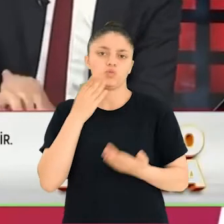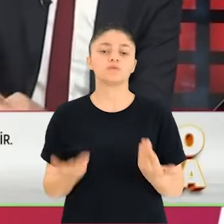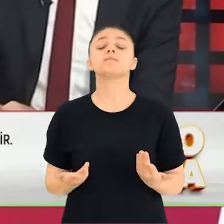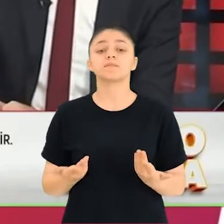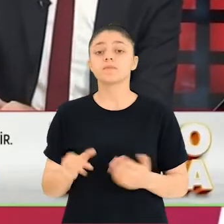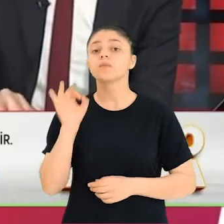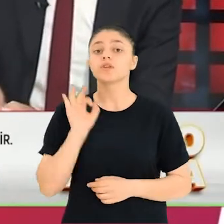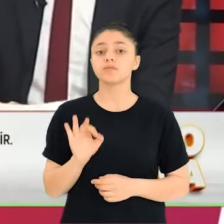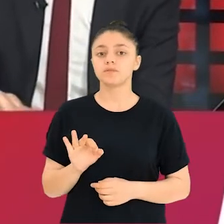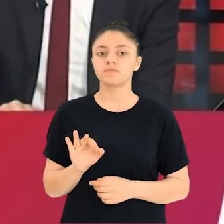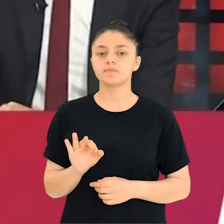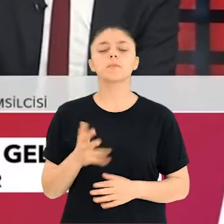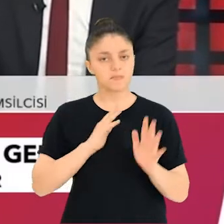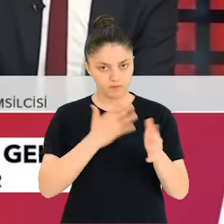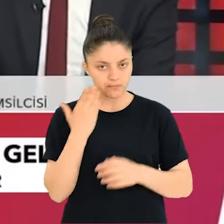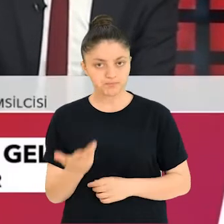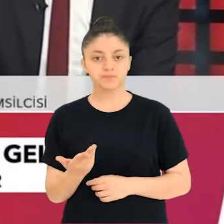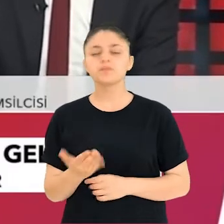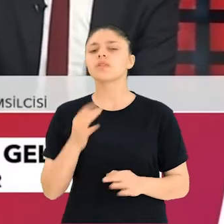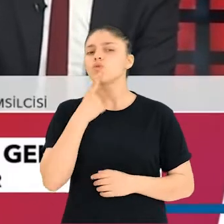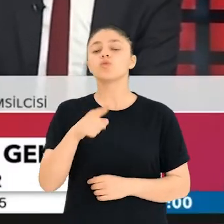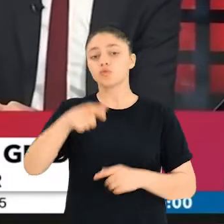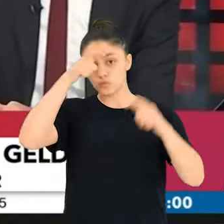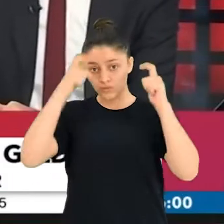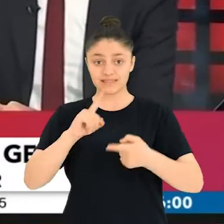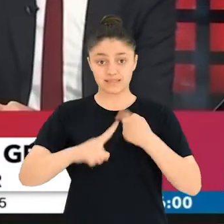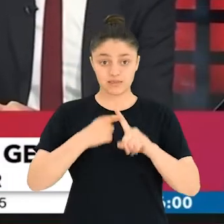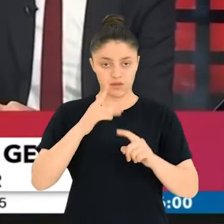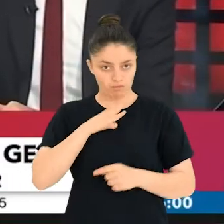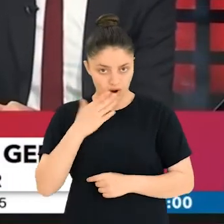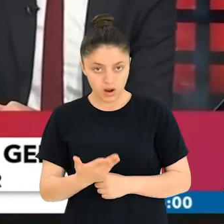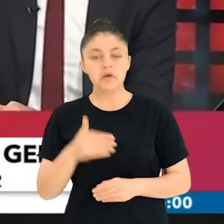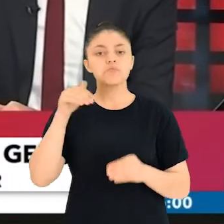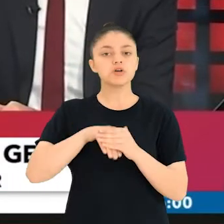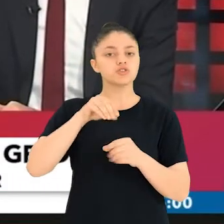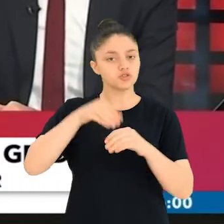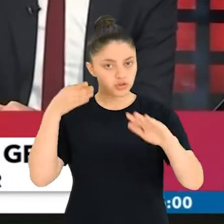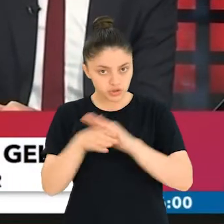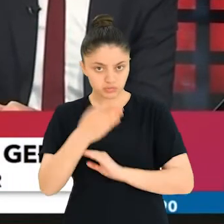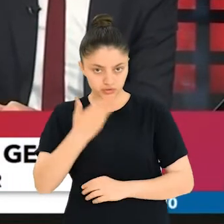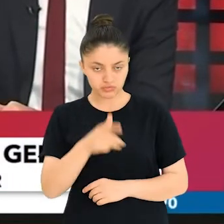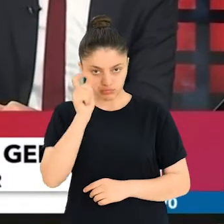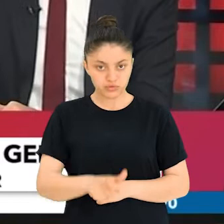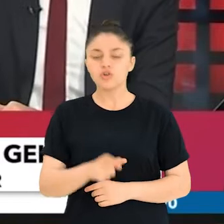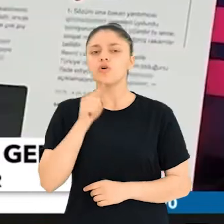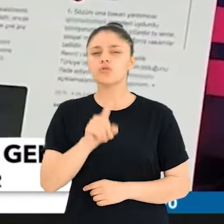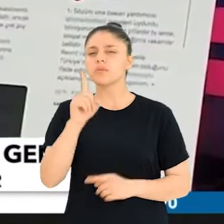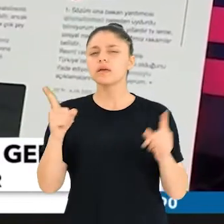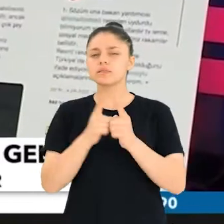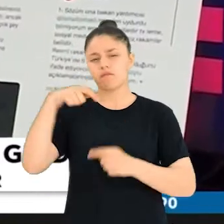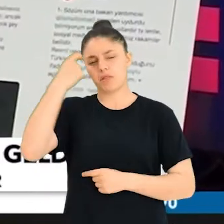Anladım. Sayın Bakan şimdi... Daha devam ediyoruz. buyurun. Diyor ki bu da Türkiye'de siyaset yapmış, meclisin içerisine girmiş bir müfteri.